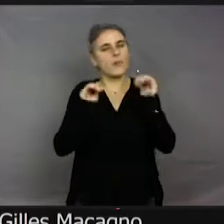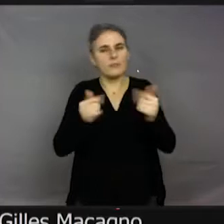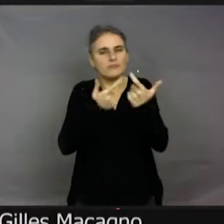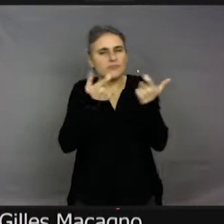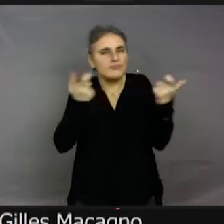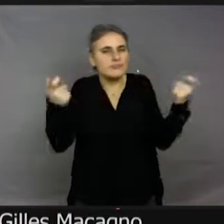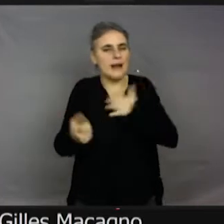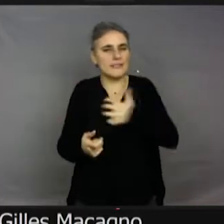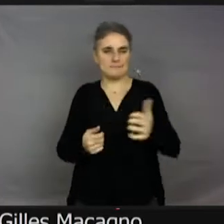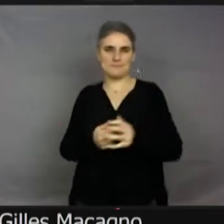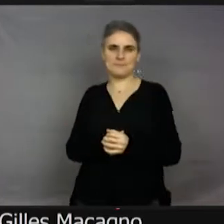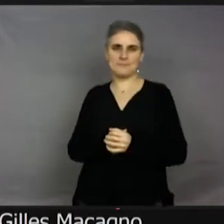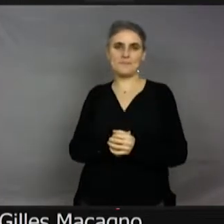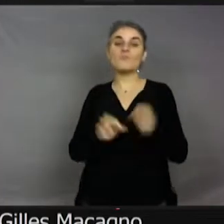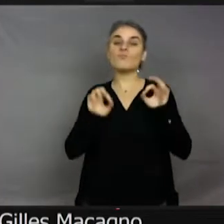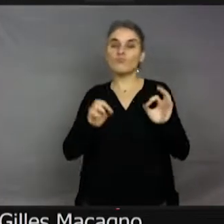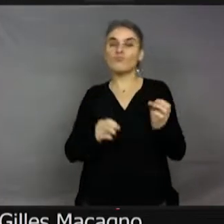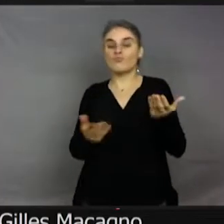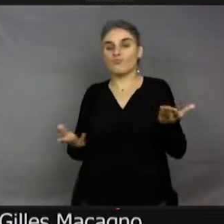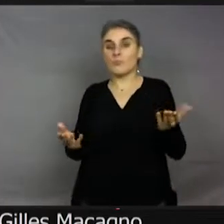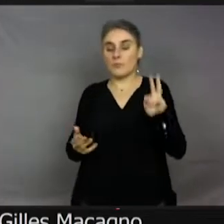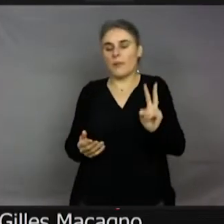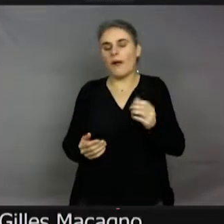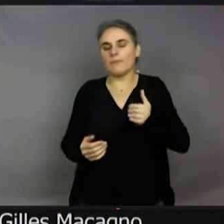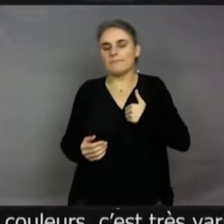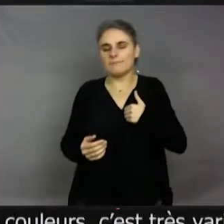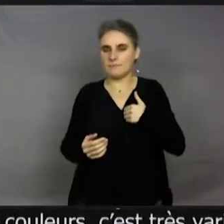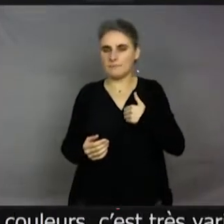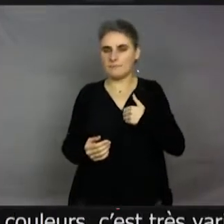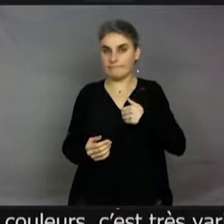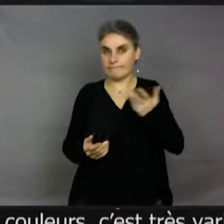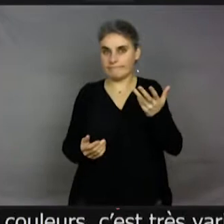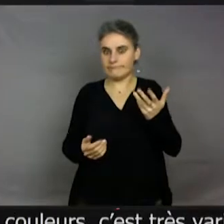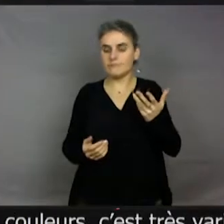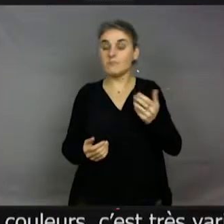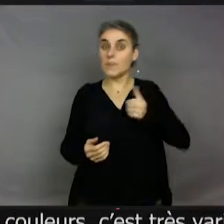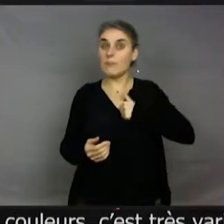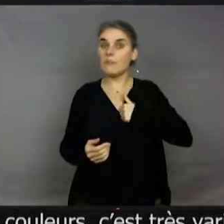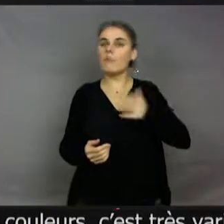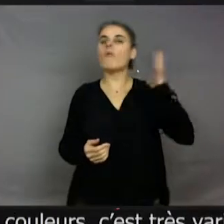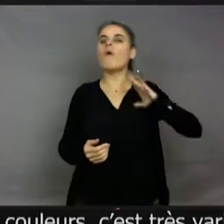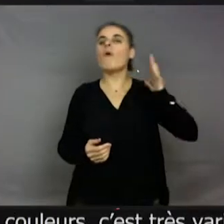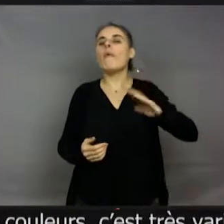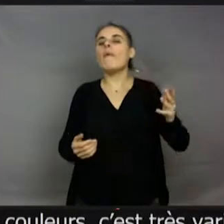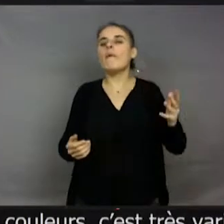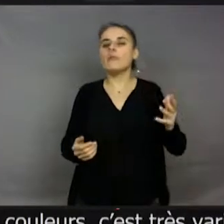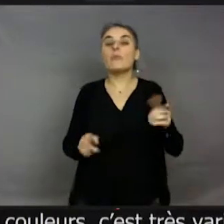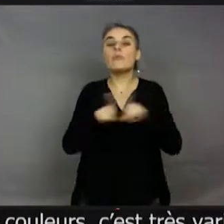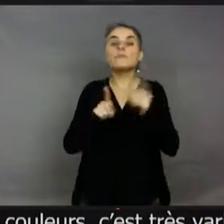Et notamment avec cette adaptation que j'aime bien, c'est que j'ai longtemps pensé, parce que j'ai bien sûr été, comme tout le monde,